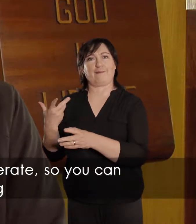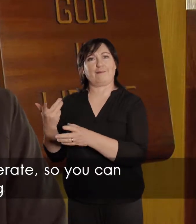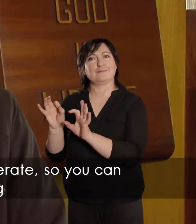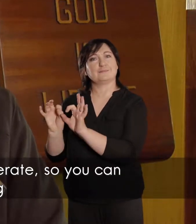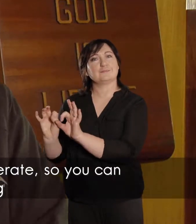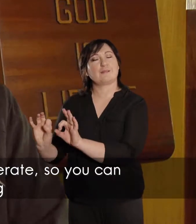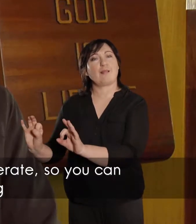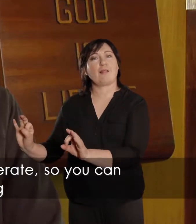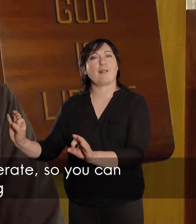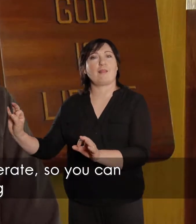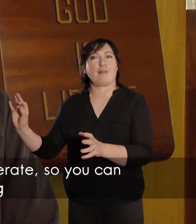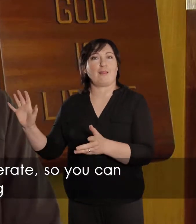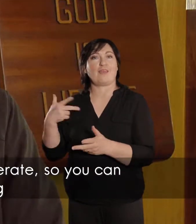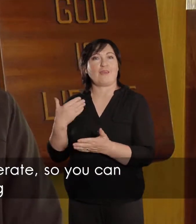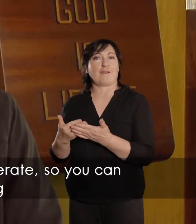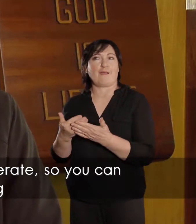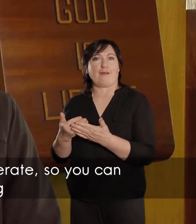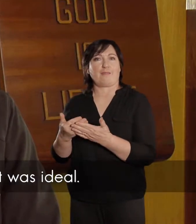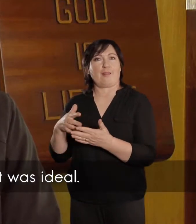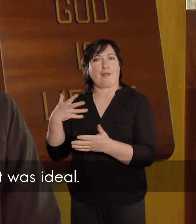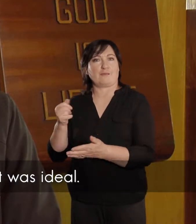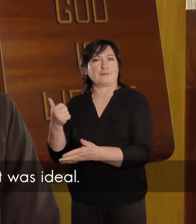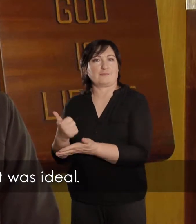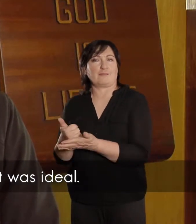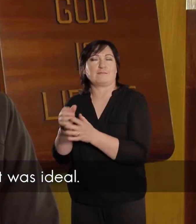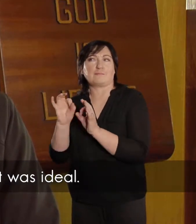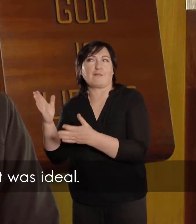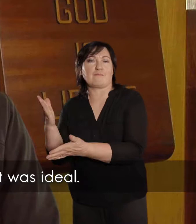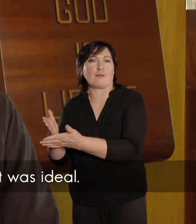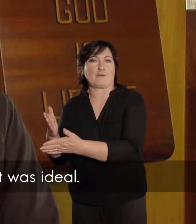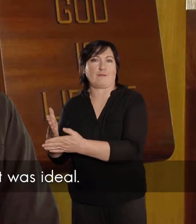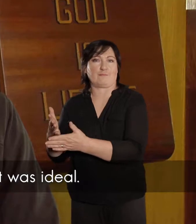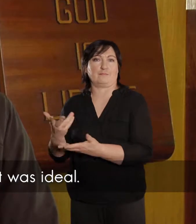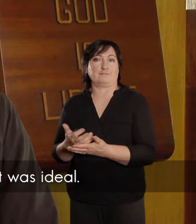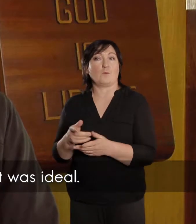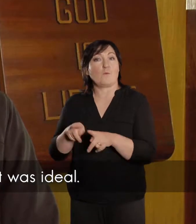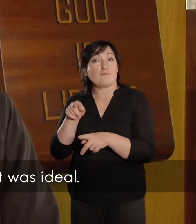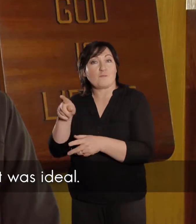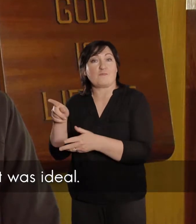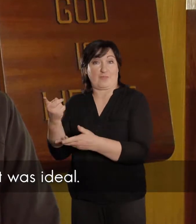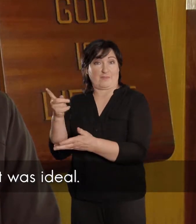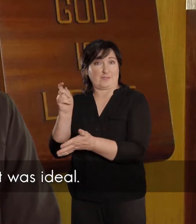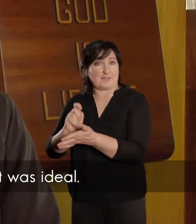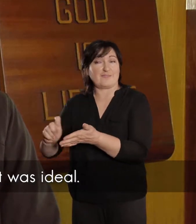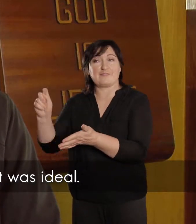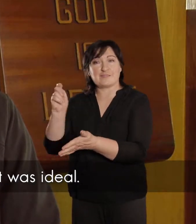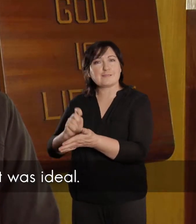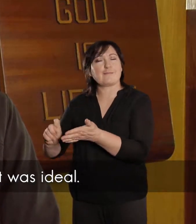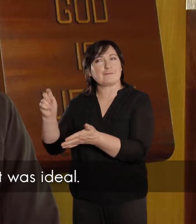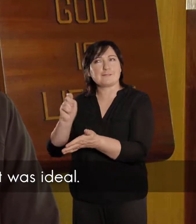afslu, je kan jou ee ding, kan je doen, nou vooral voor hom, in elk geval wat nou, geskryf het ook,